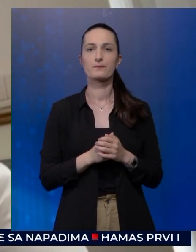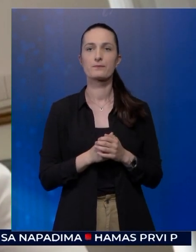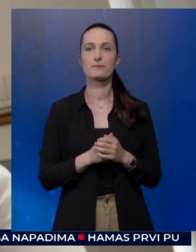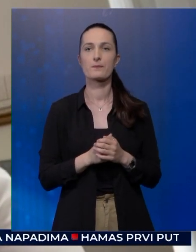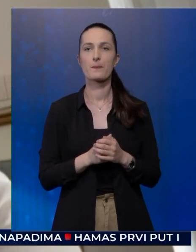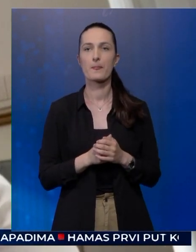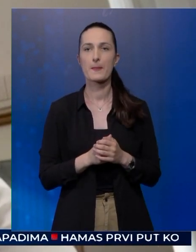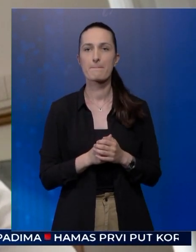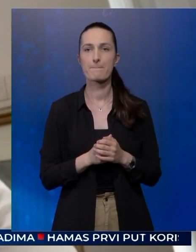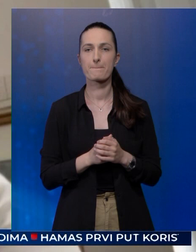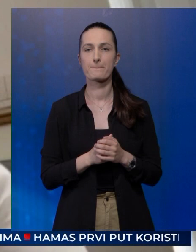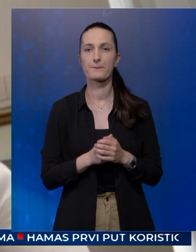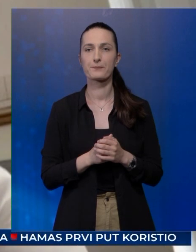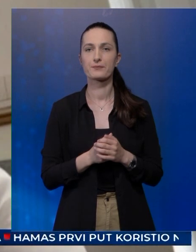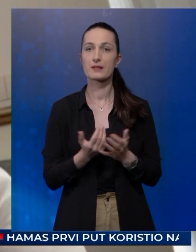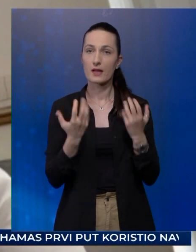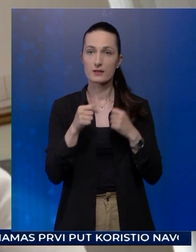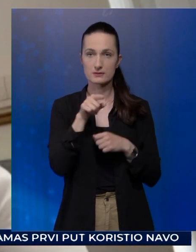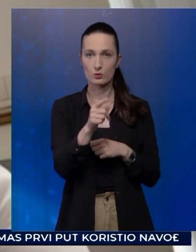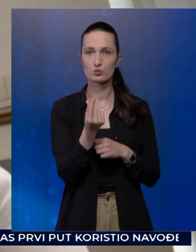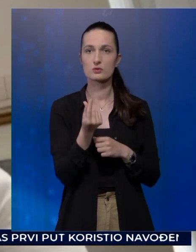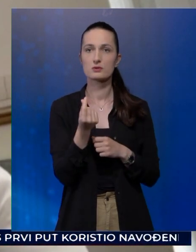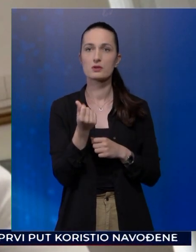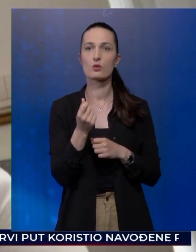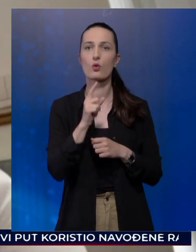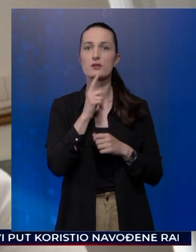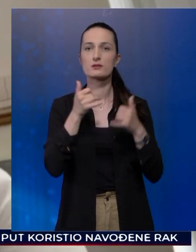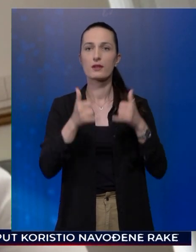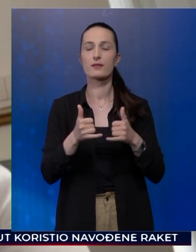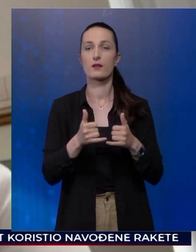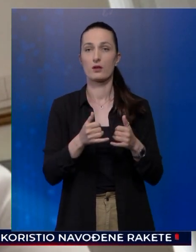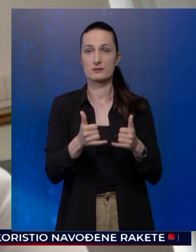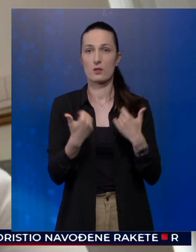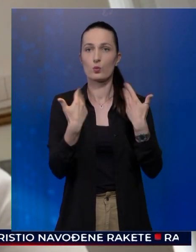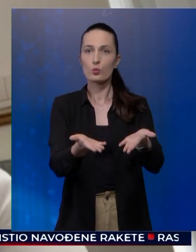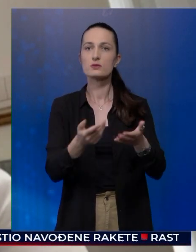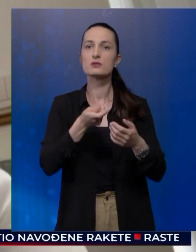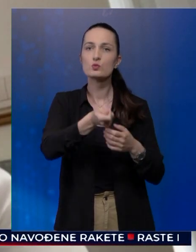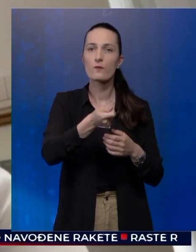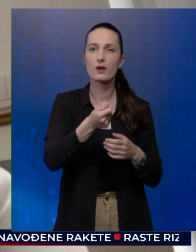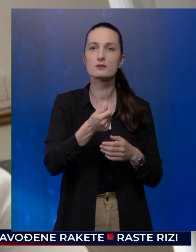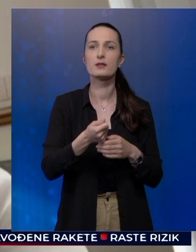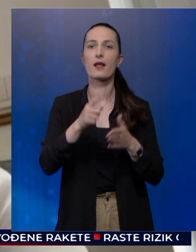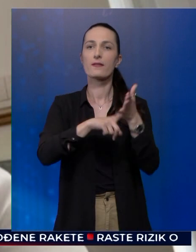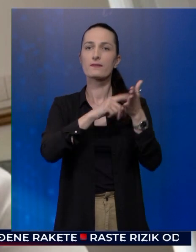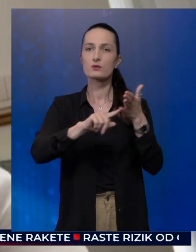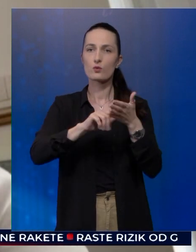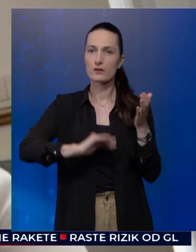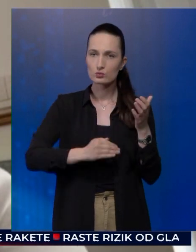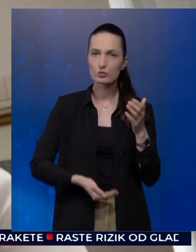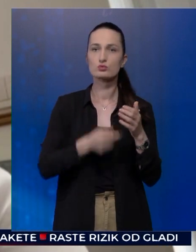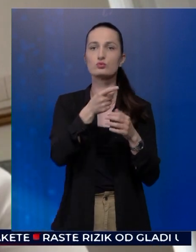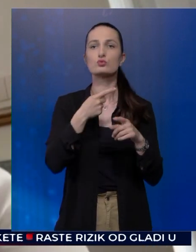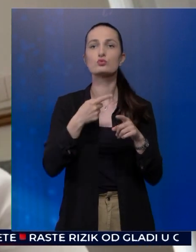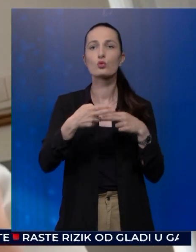1250 maraka. Dakle, za tu cijenu koja se sad trenutno nudi za sufinansiranje prenatalnih